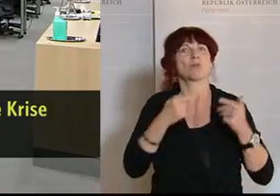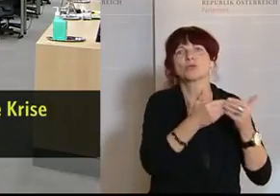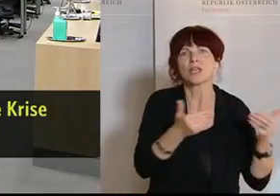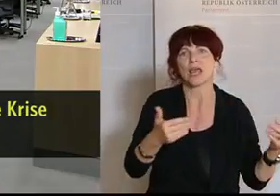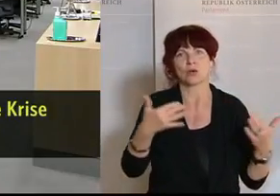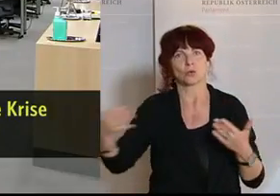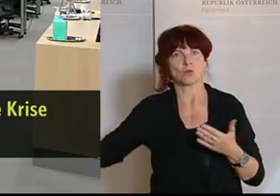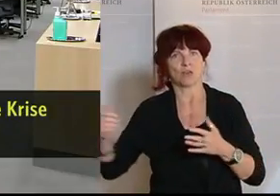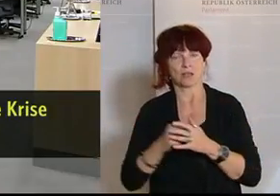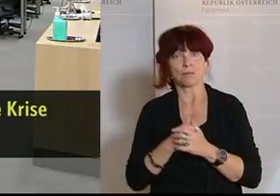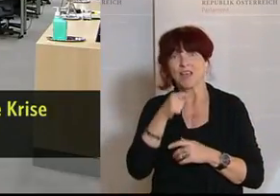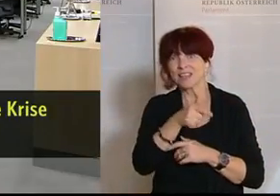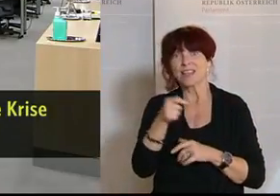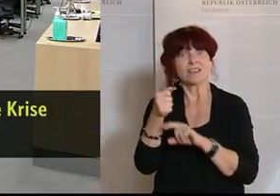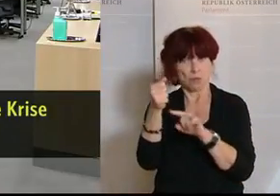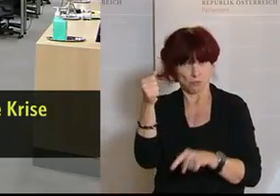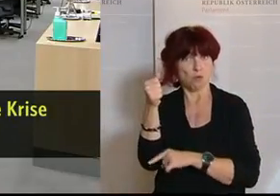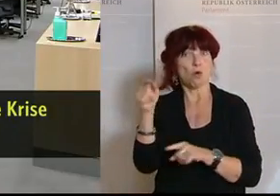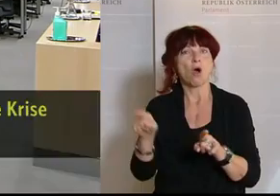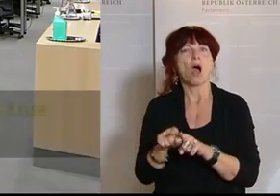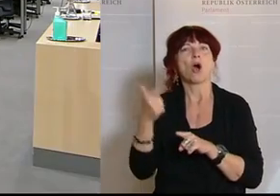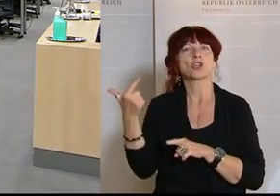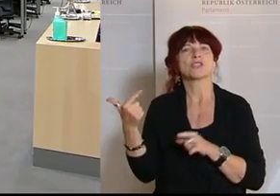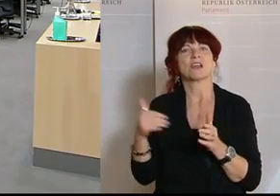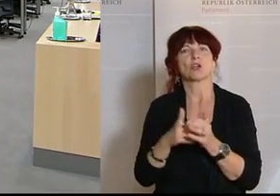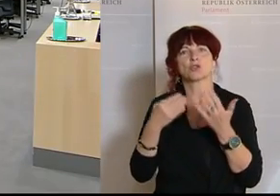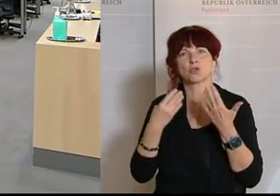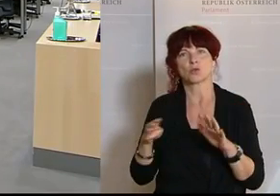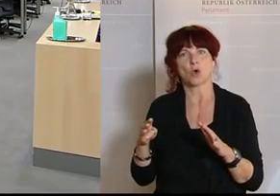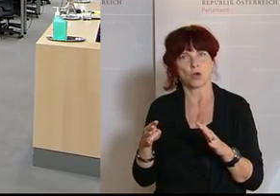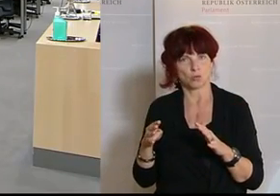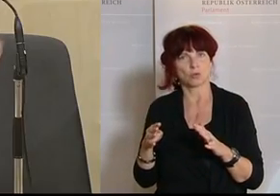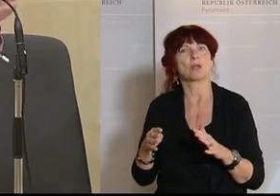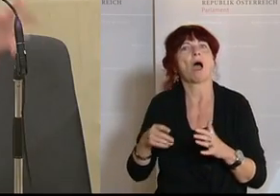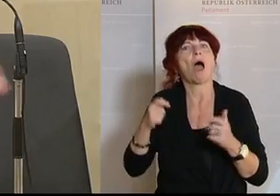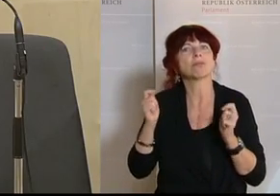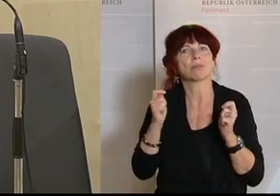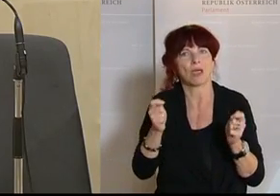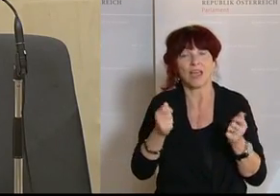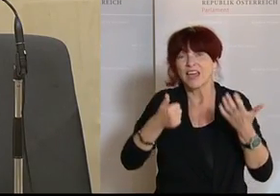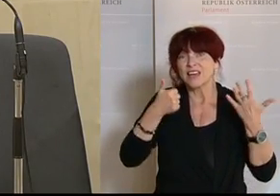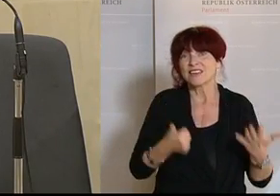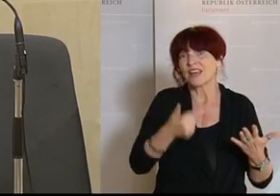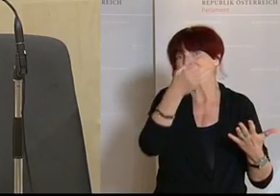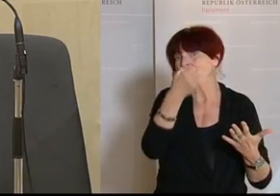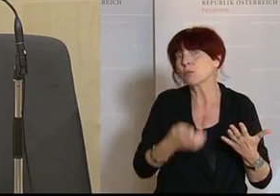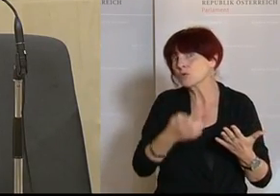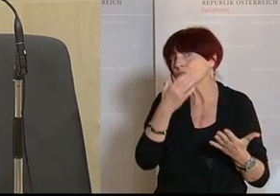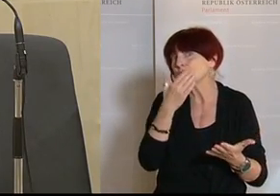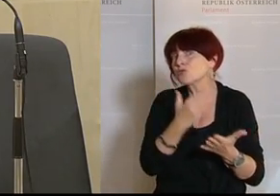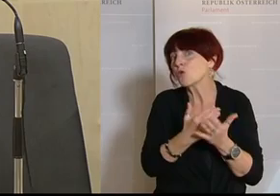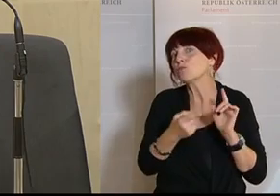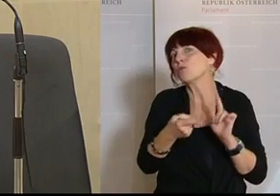.900 Anträge gestellt. An die 60 Prozent sind schon positiv erledigt. Es wurde schon fast eine Million Euro ausgezahlt.